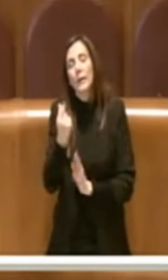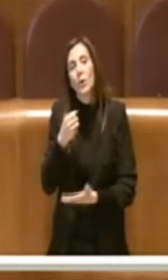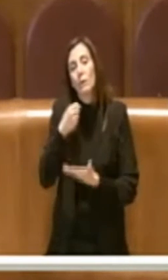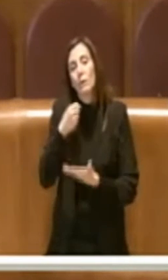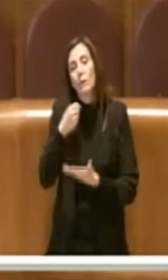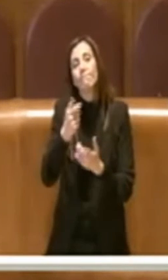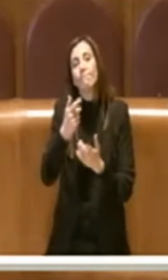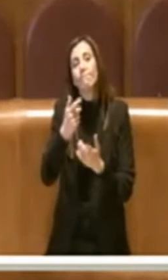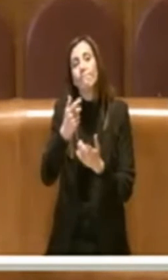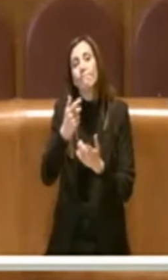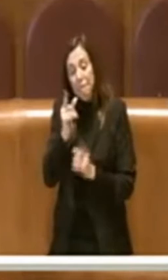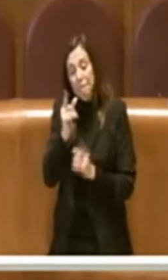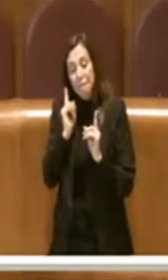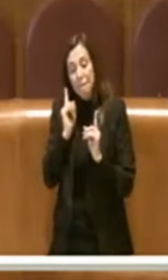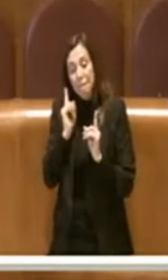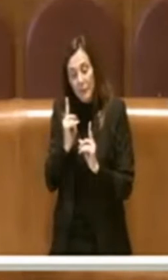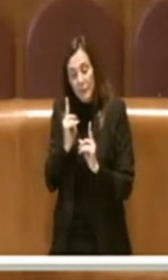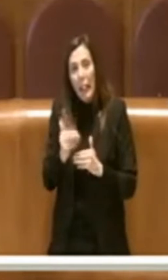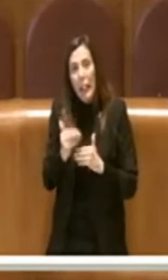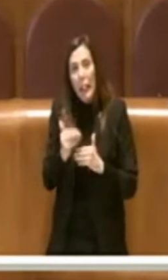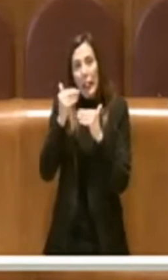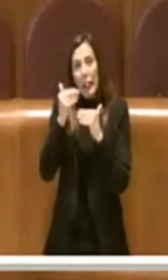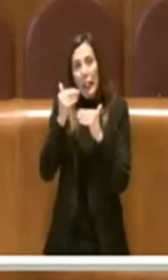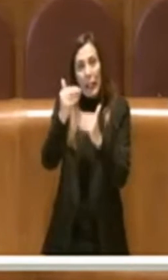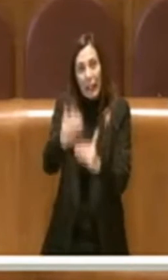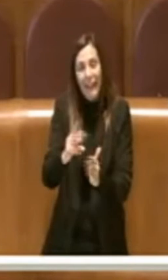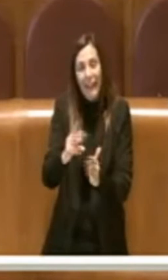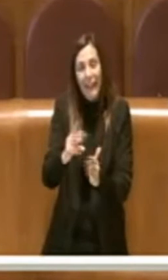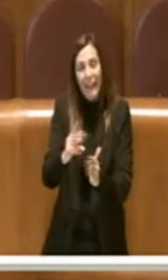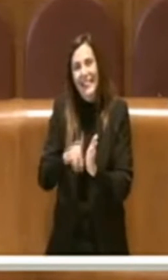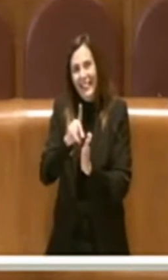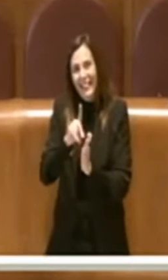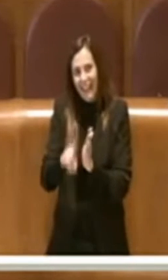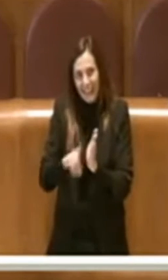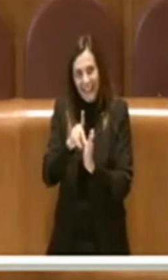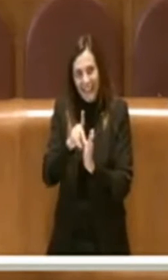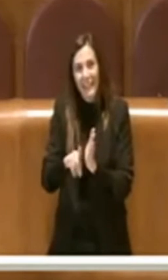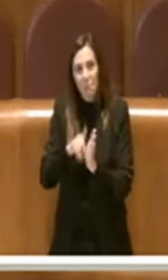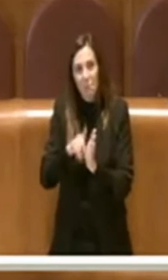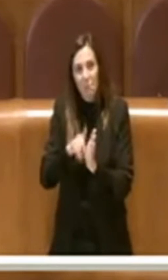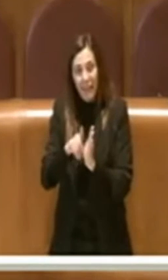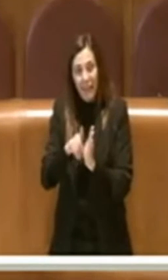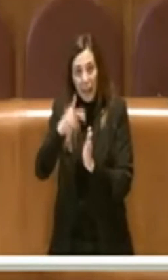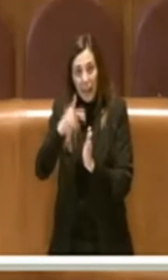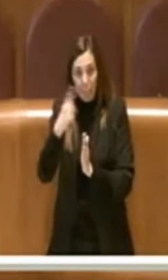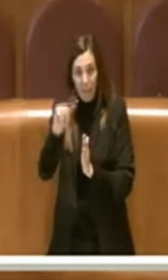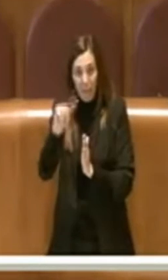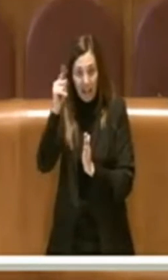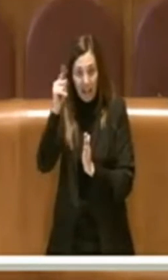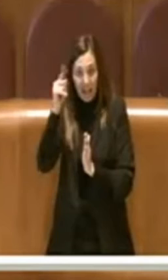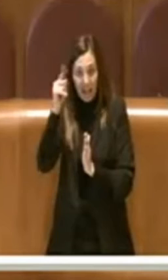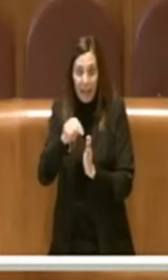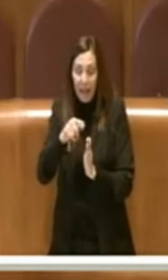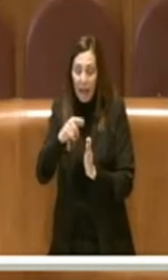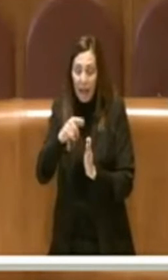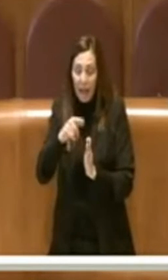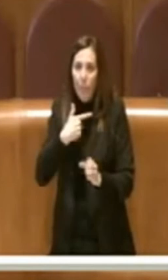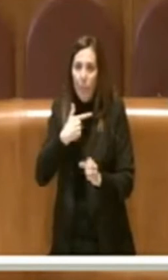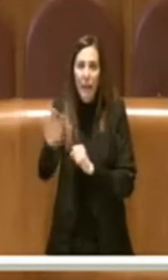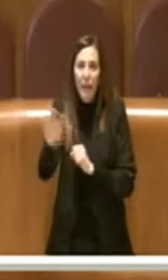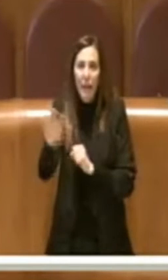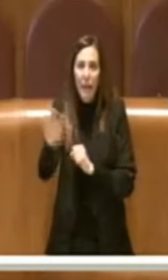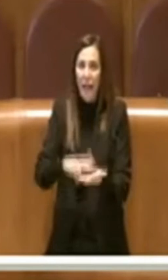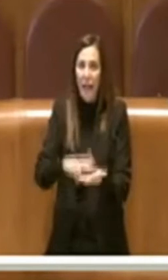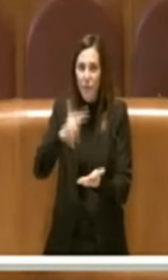necessarie rinviando poi a delibere diciamo successive per la loro piena attuazione, a